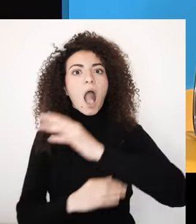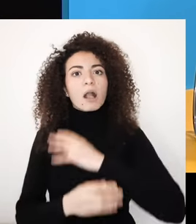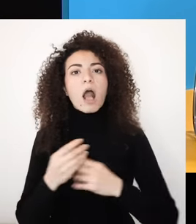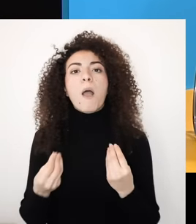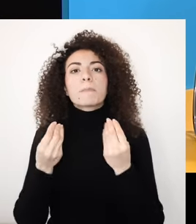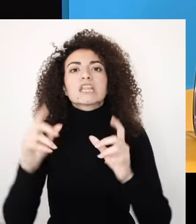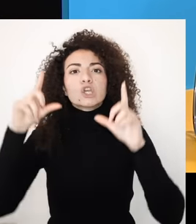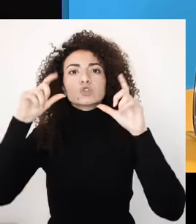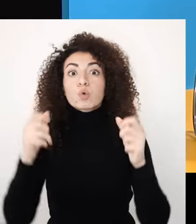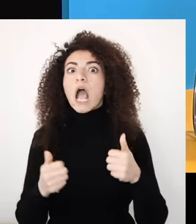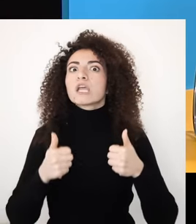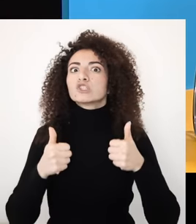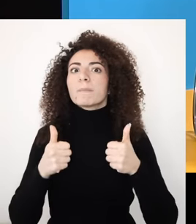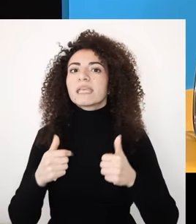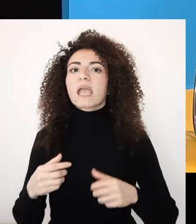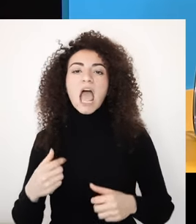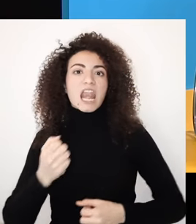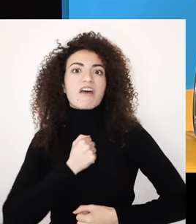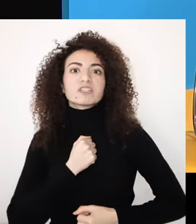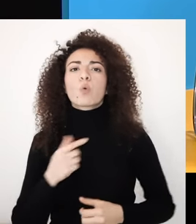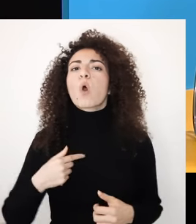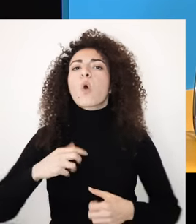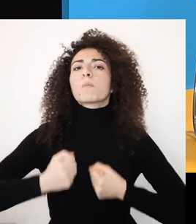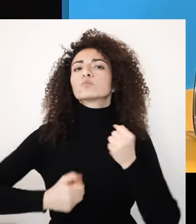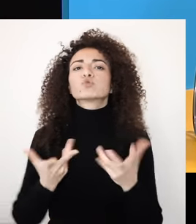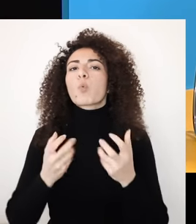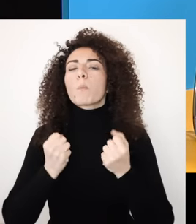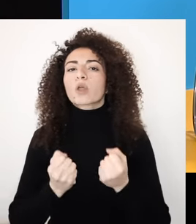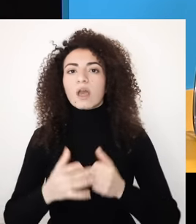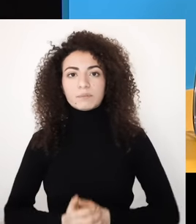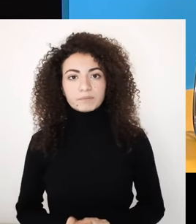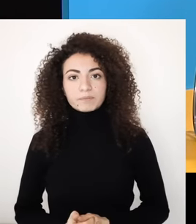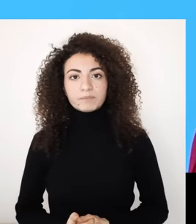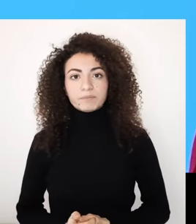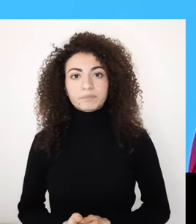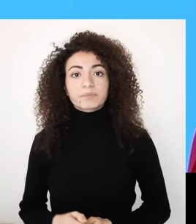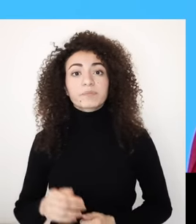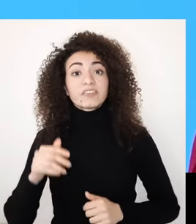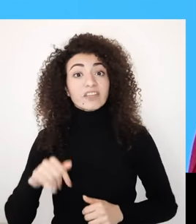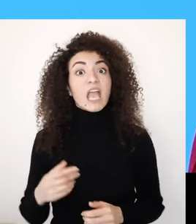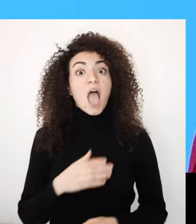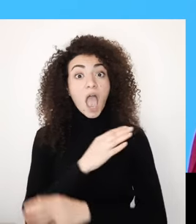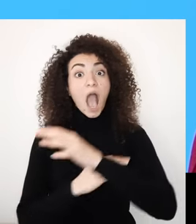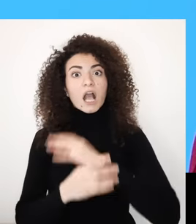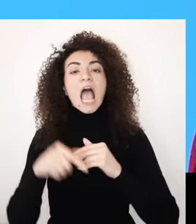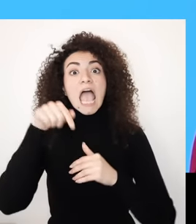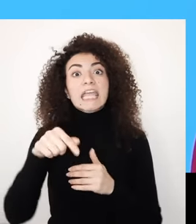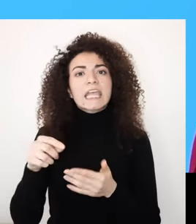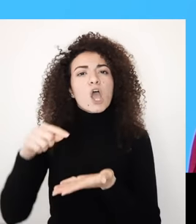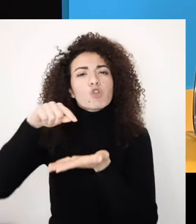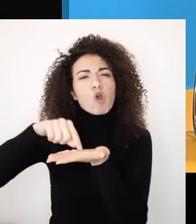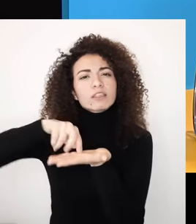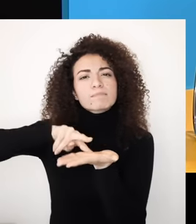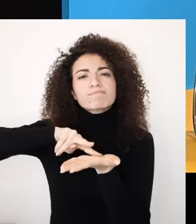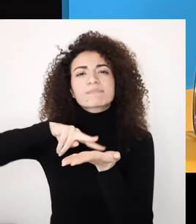مفكرين وفنانين ذوي إعاقة استطاعوا يعطوا صورة إيجابية عن زيتهم وإمكانياتهم كما يمكن الإشارة إلى خبرات حيث تكون